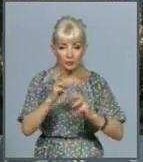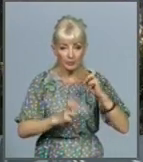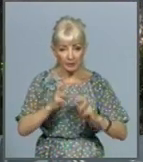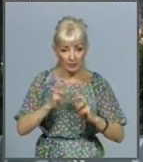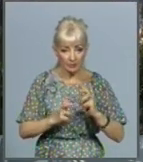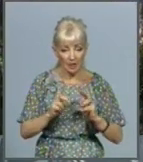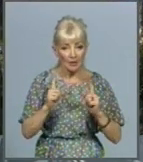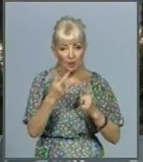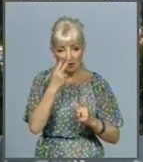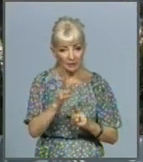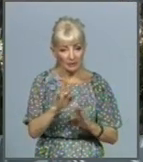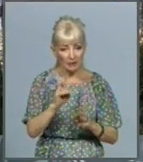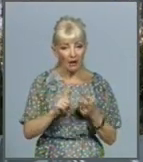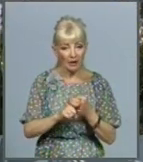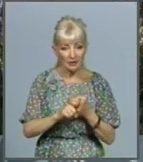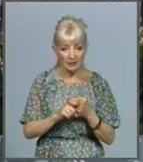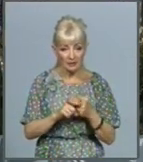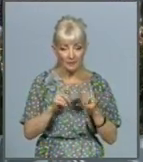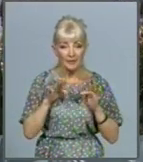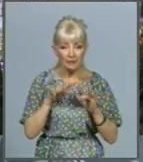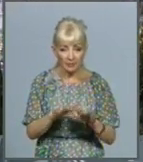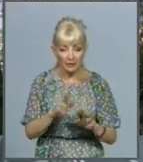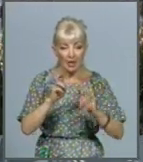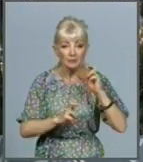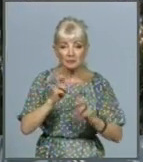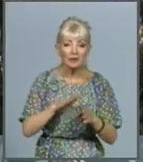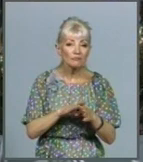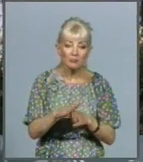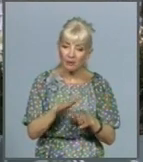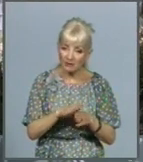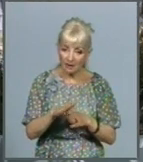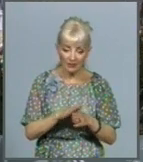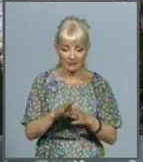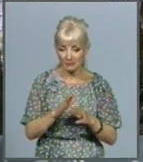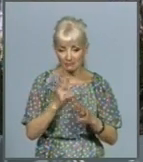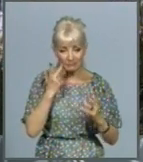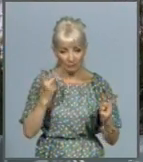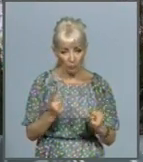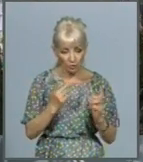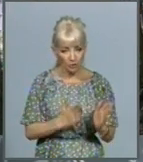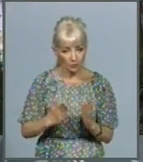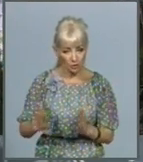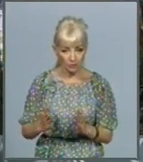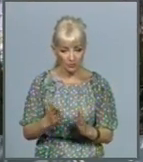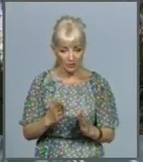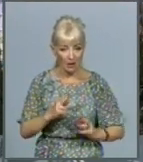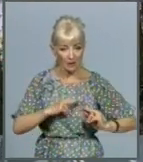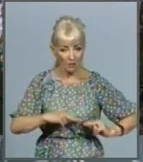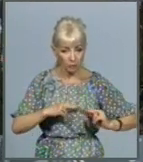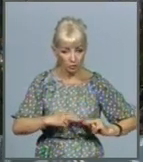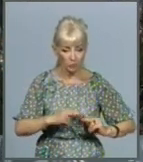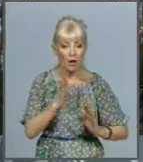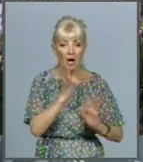карантинне міроприємство, підприємство здійснює діяльність в штатному режимі, забезпечує водопостачанням та водовідведенням населення міста